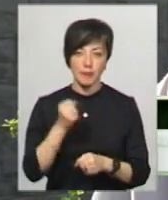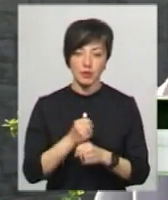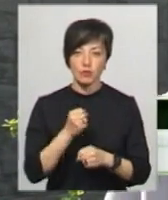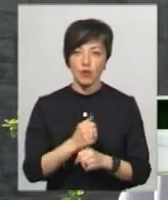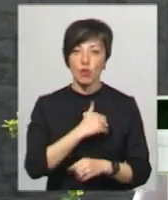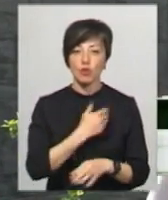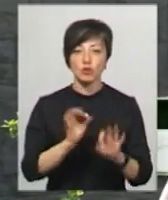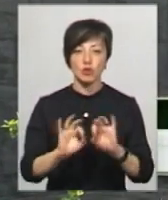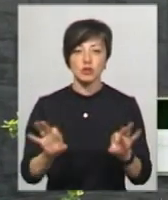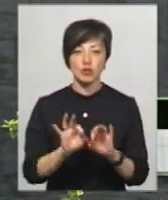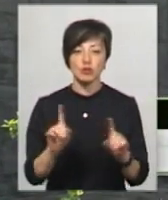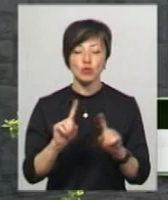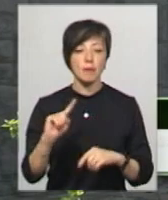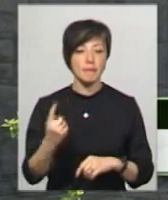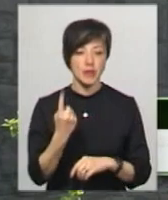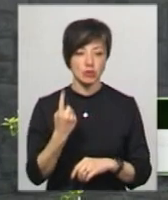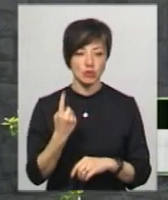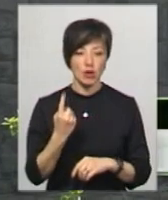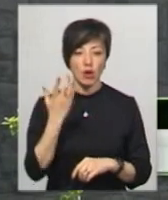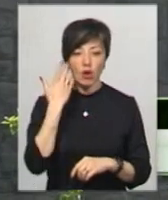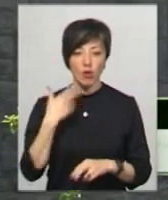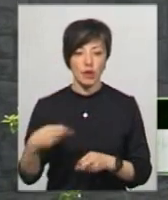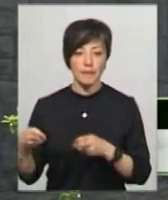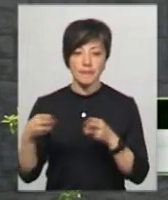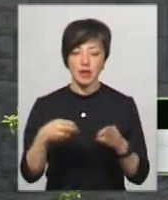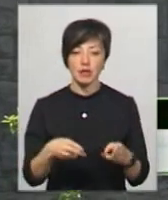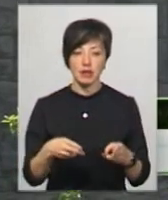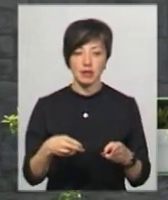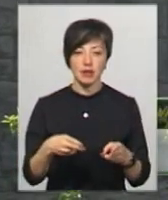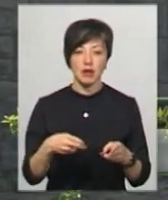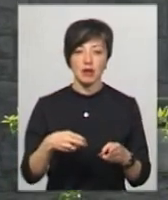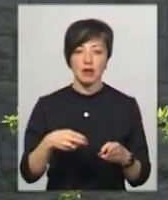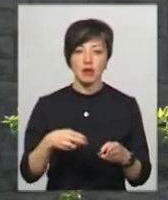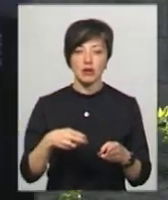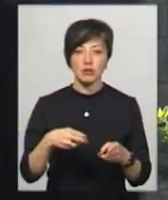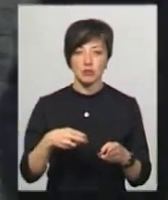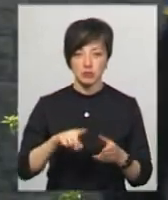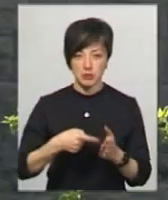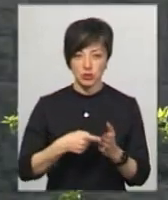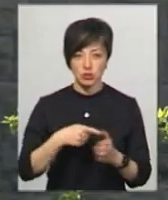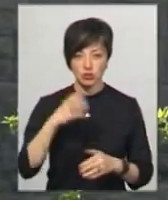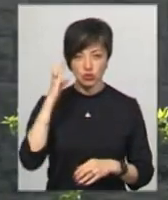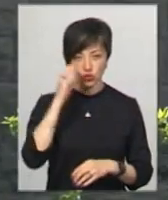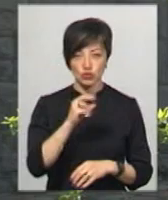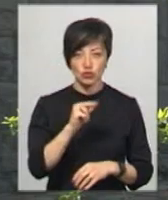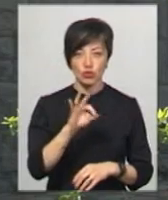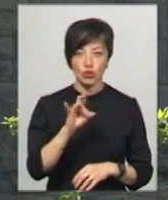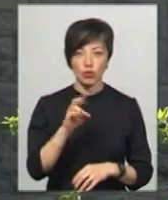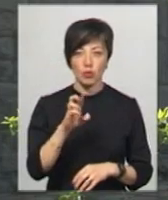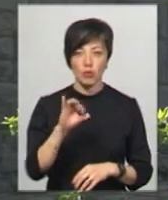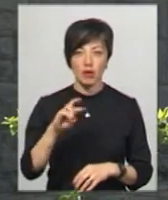Хочу вам розказати, що саме перше. Коли приїхав в Чорнобиль, ви знаєте, фільми